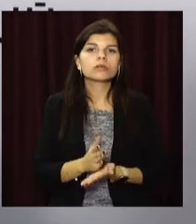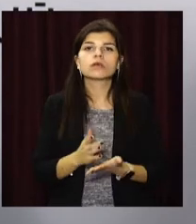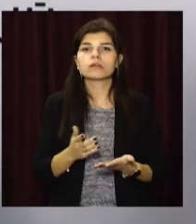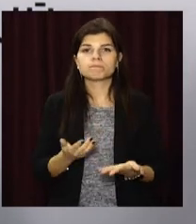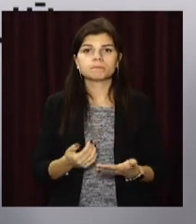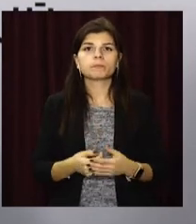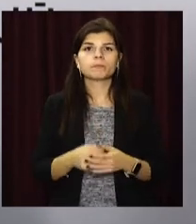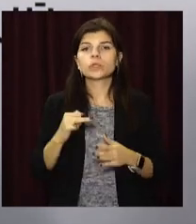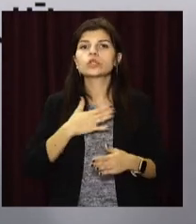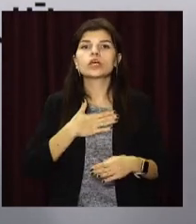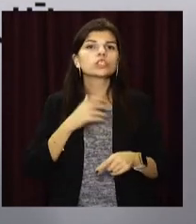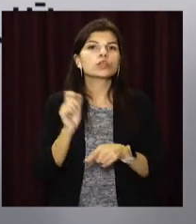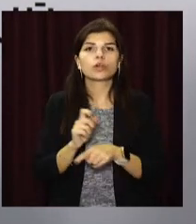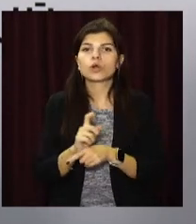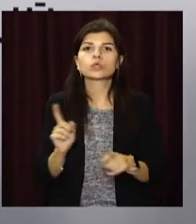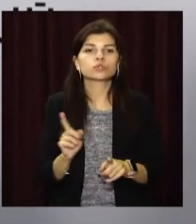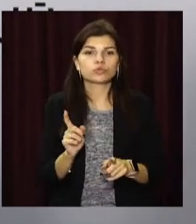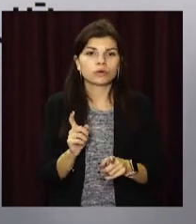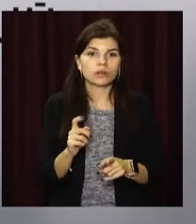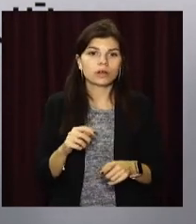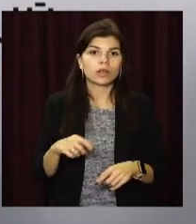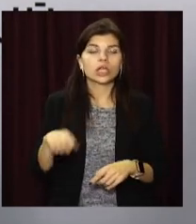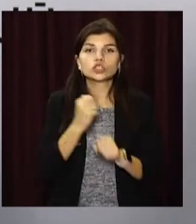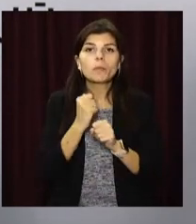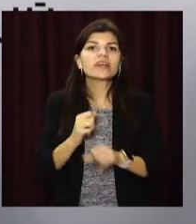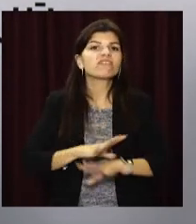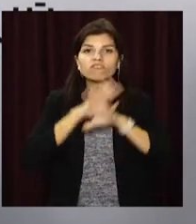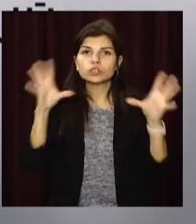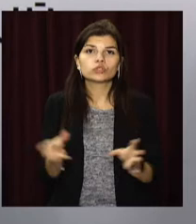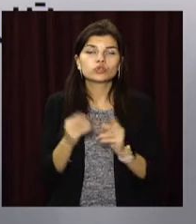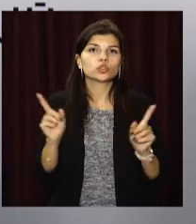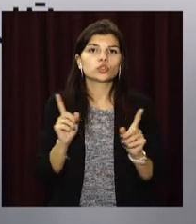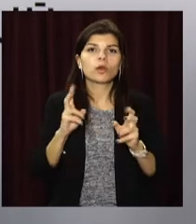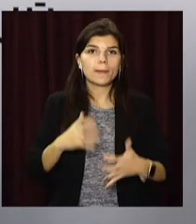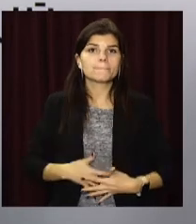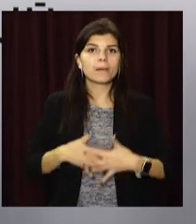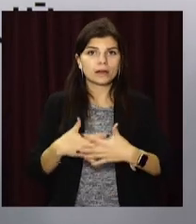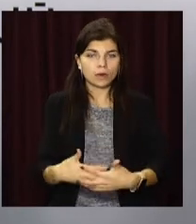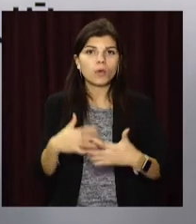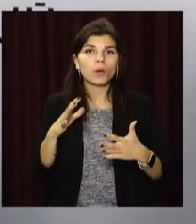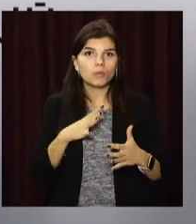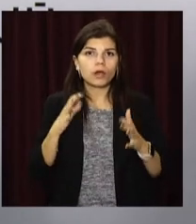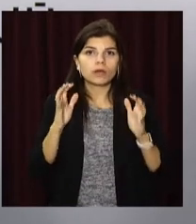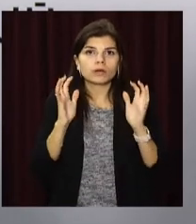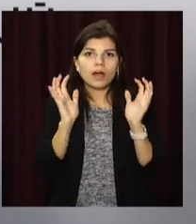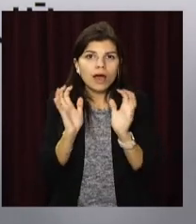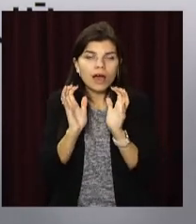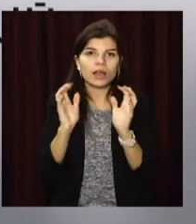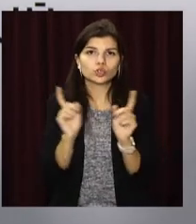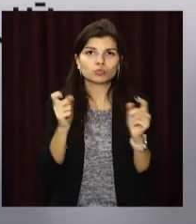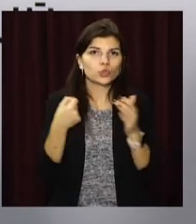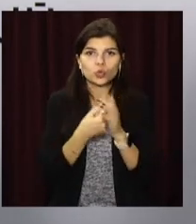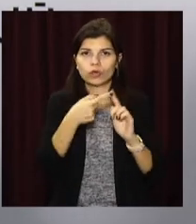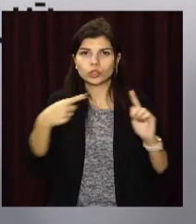наша задача, як акушер-гінекологів, зробити все, щоб термін вагітності був як можна більшим,